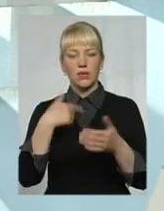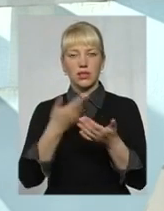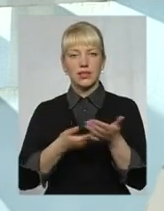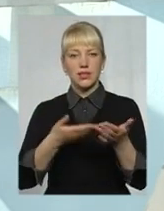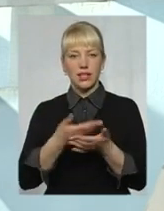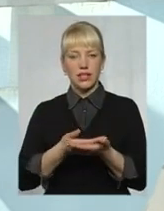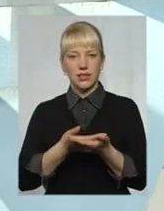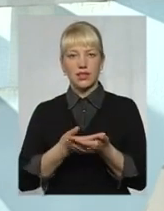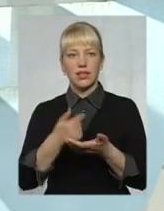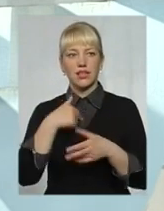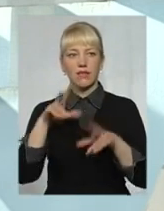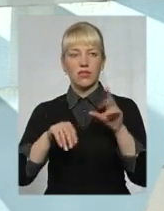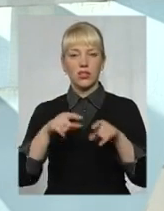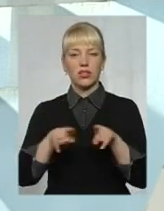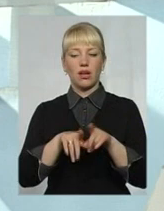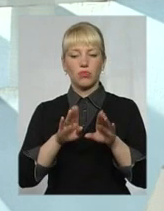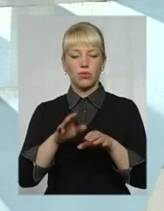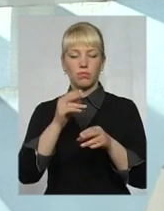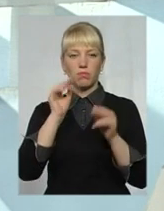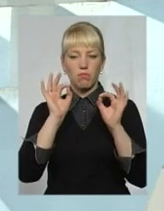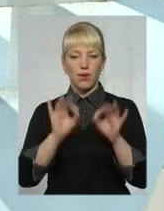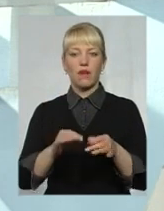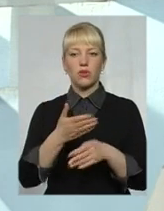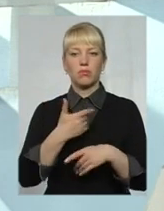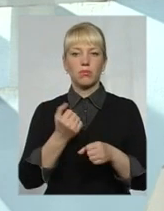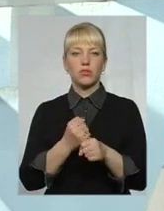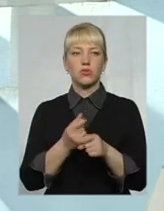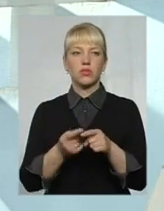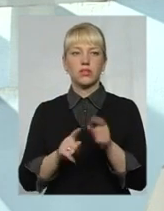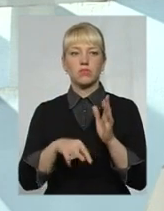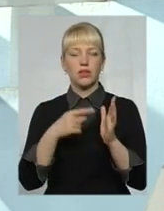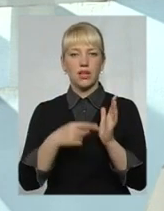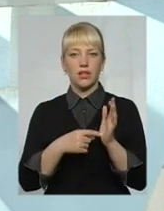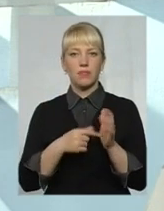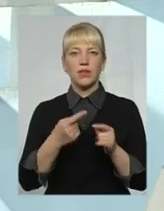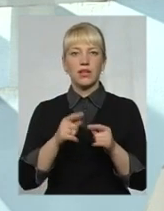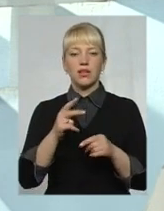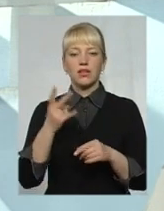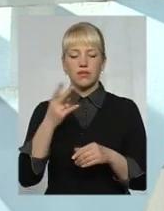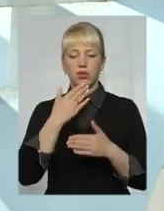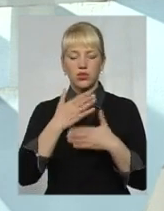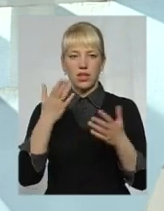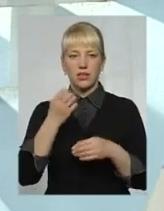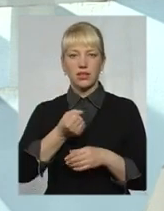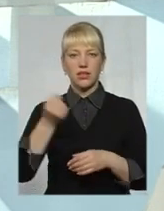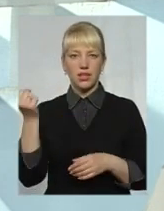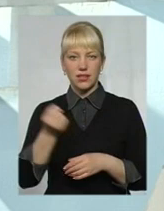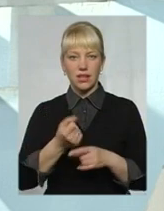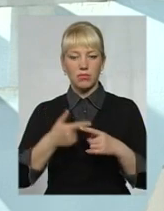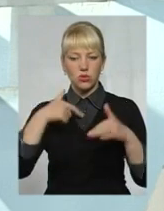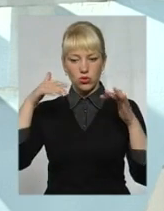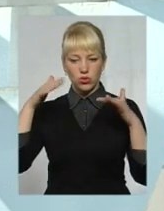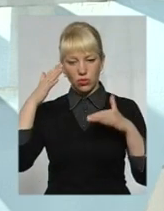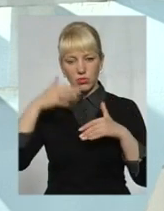вважаю, що так буде правильно, і зараз ми працюємо над цим питанням вже безпосередньо дві останніх неділі, тому що ми зрозуміли, що